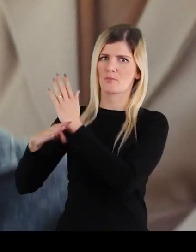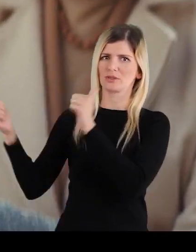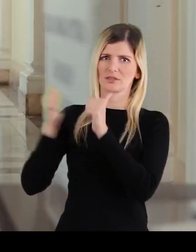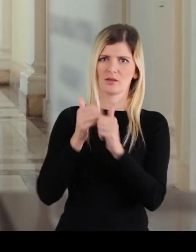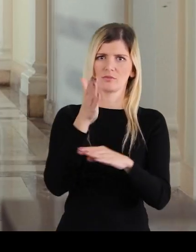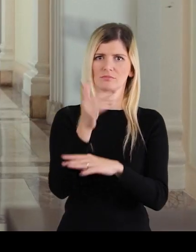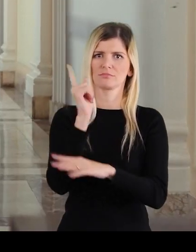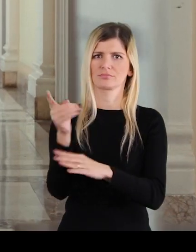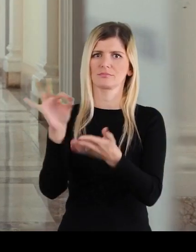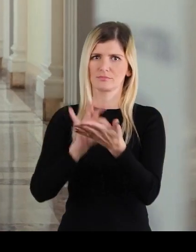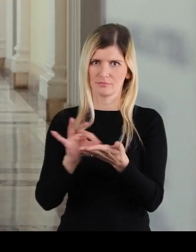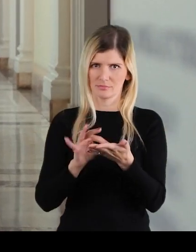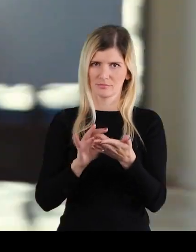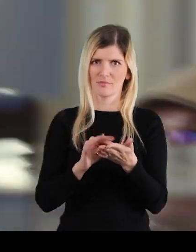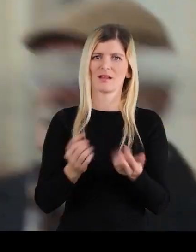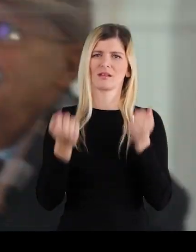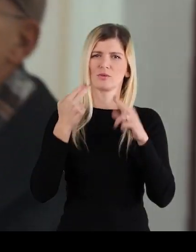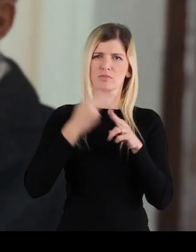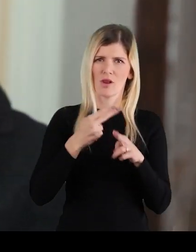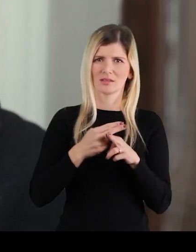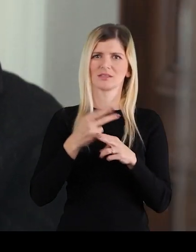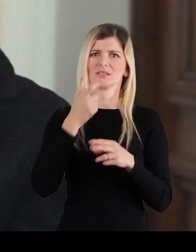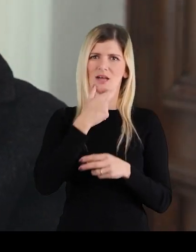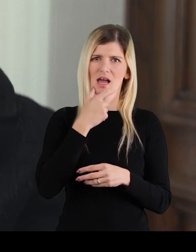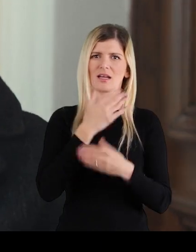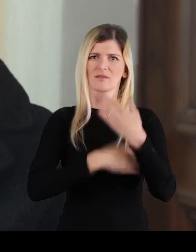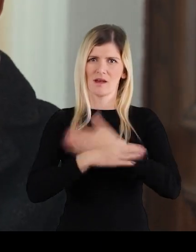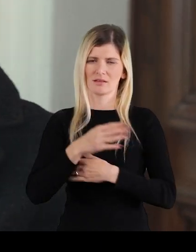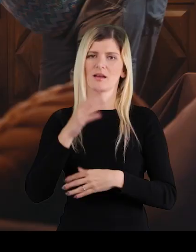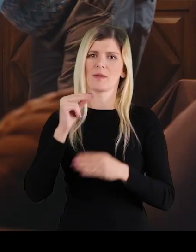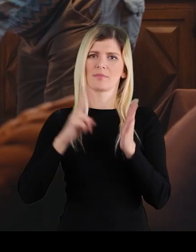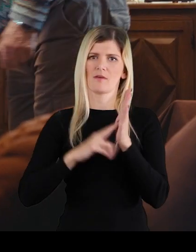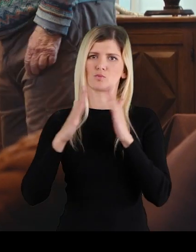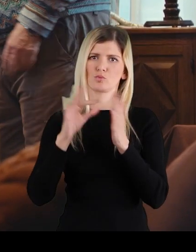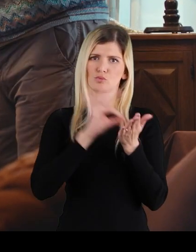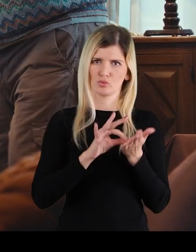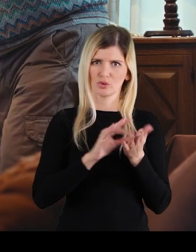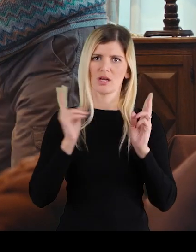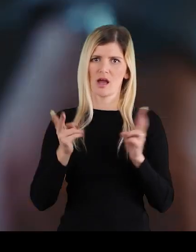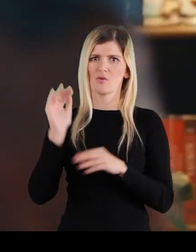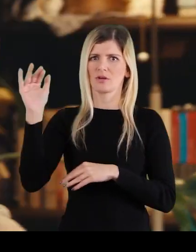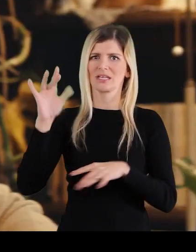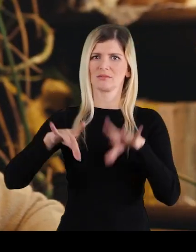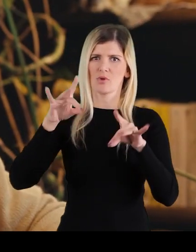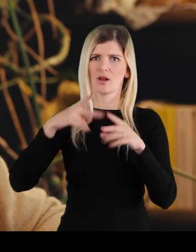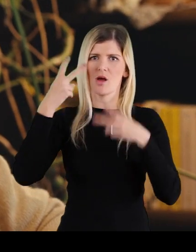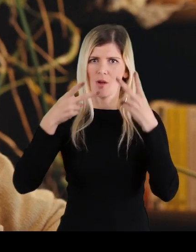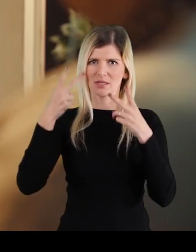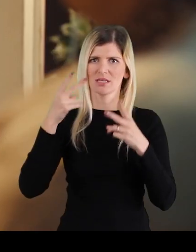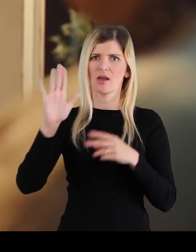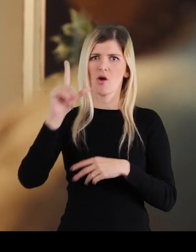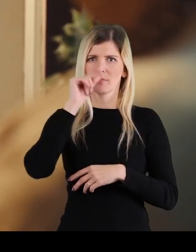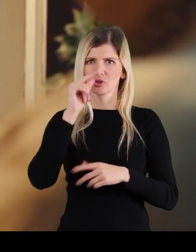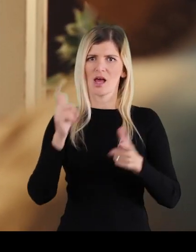право да гласуват с помощта на асистент, който попълва бюлетината по начин е посочен му от гласоподавателя. Избиратели, които са тежкоболни, възрастни или с увреждания,